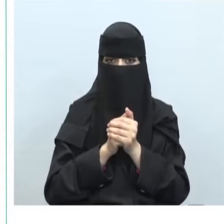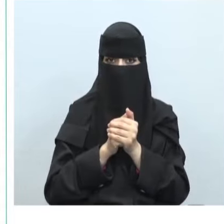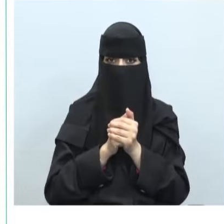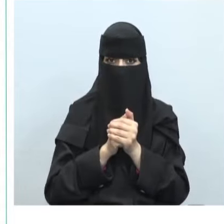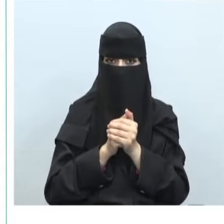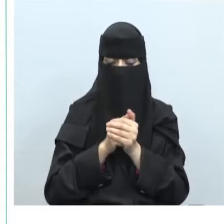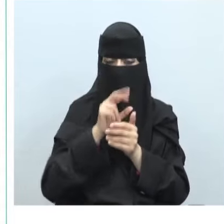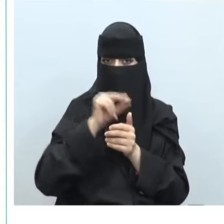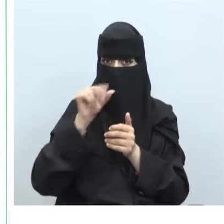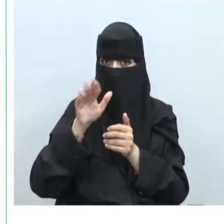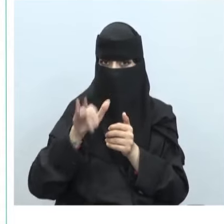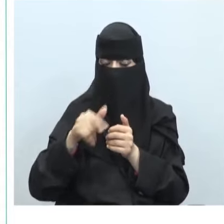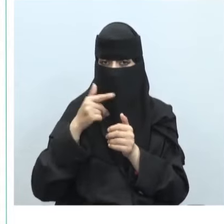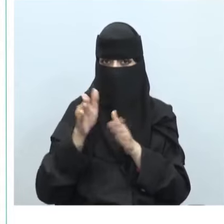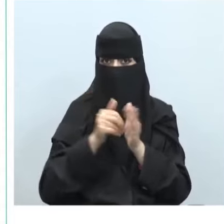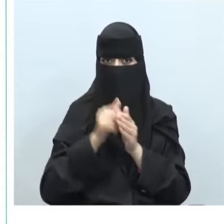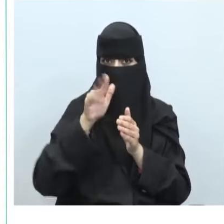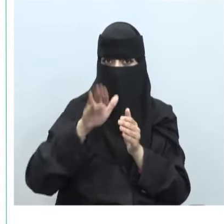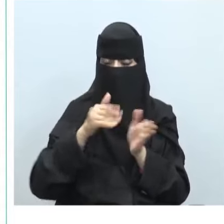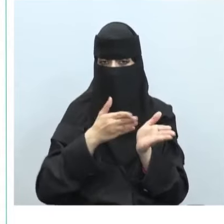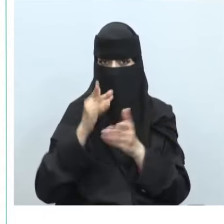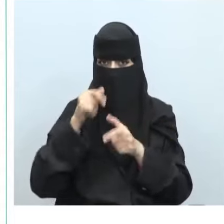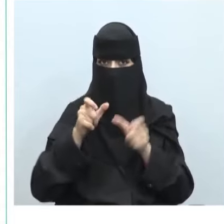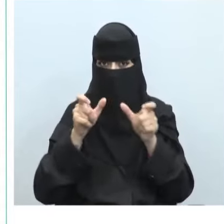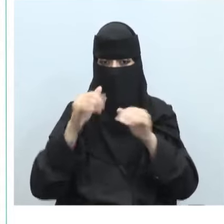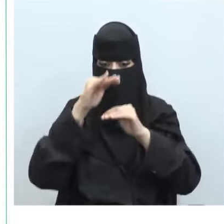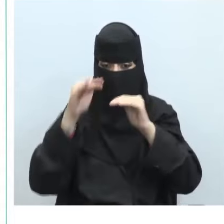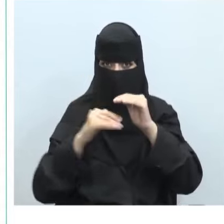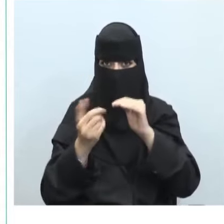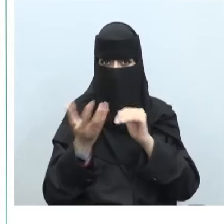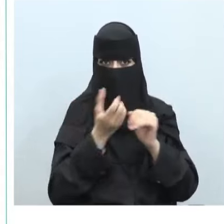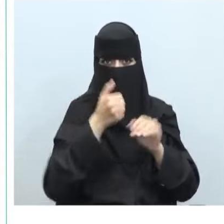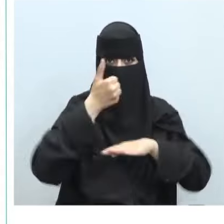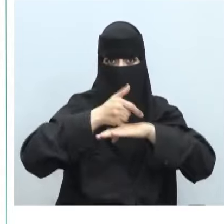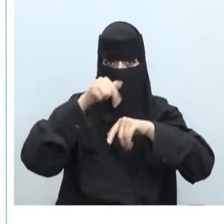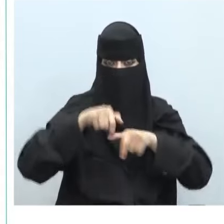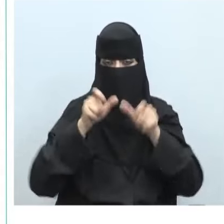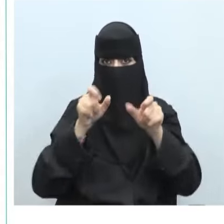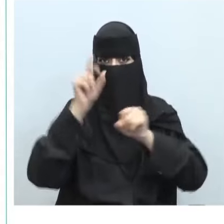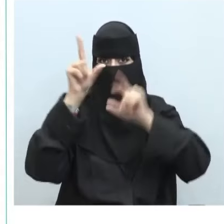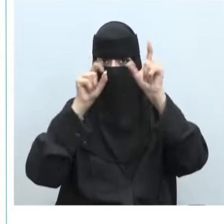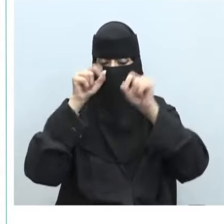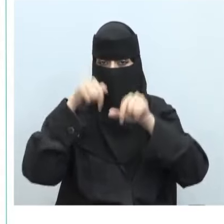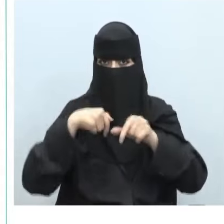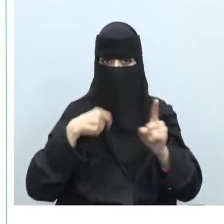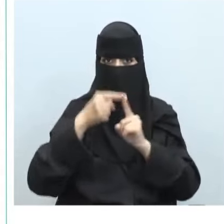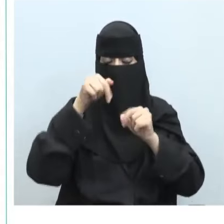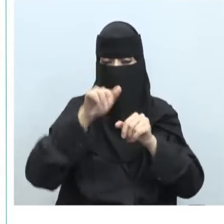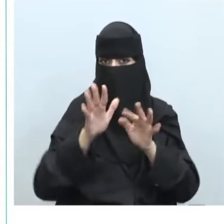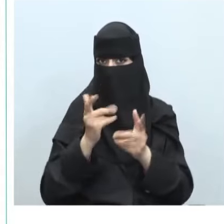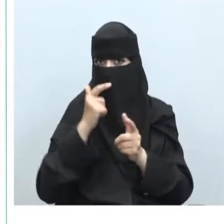كما ذكرنا في درس اليوم أن توفير الحد الأدنى من المتطلبات الأساسية للأمن السبراني الهدف